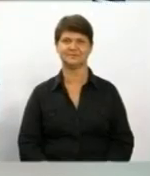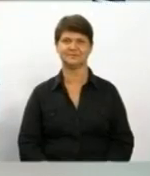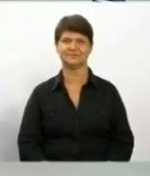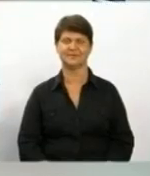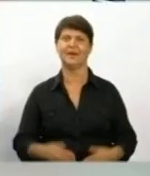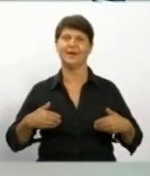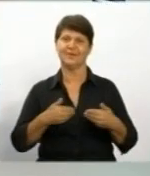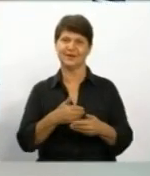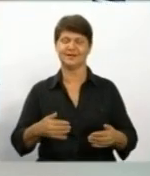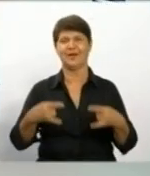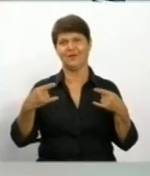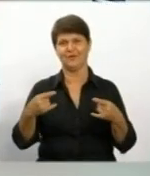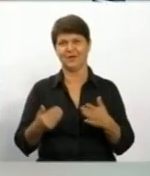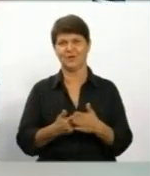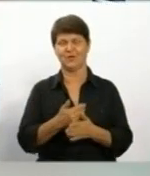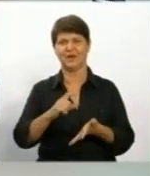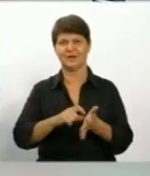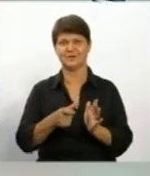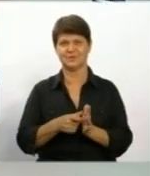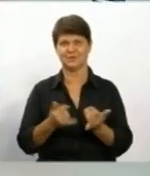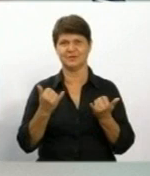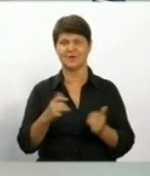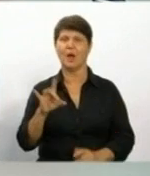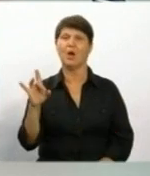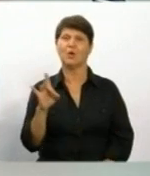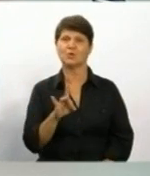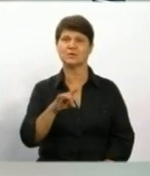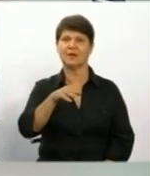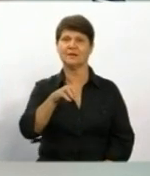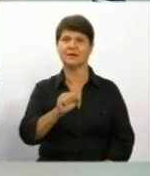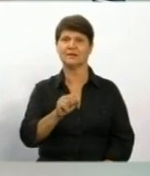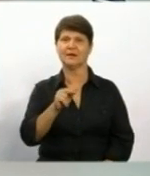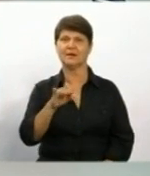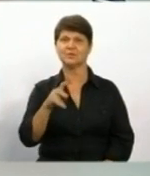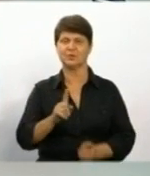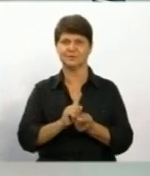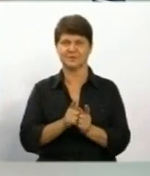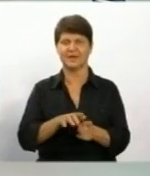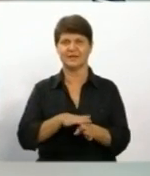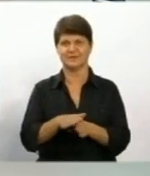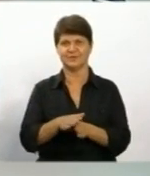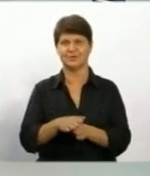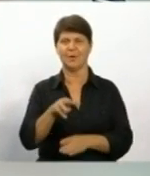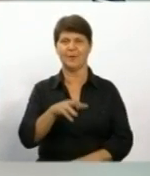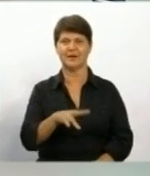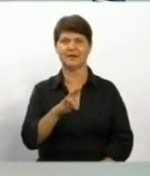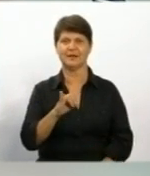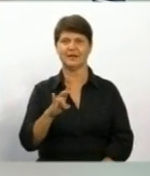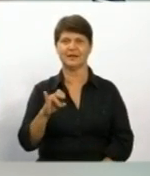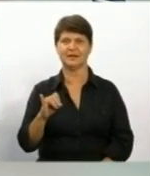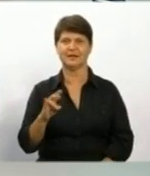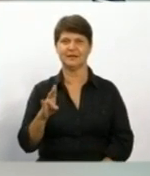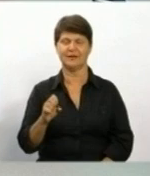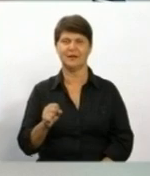Вітаю! ефірі новини. У студії «Наживо» Руслана Ткачук. Сурдопереклад здійснює Марина Нікітіна. Завершили